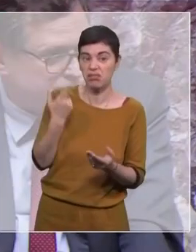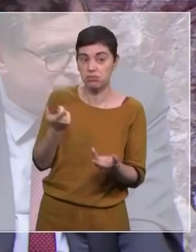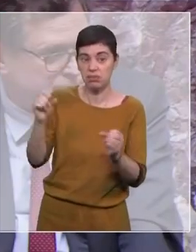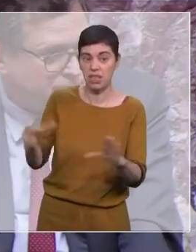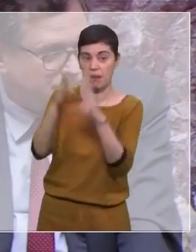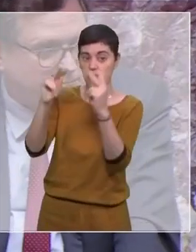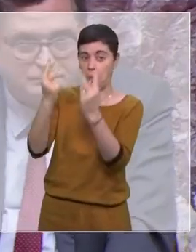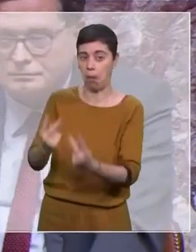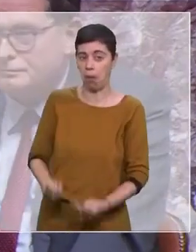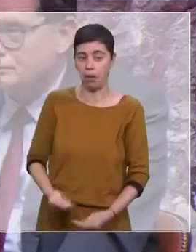Merci.